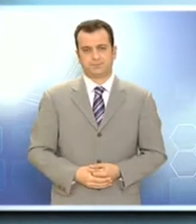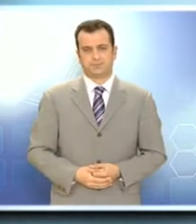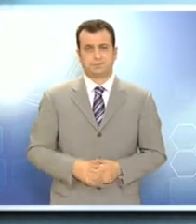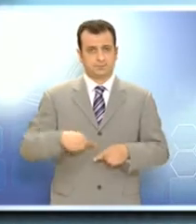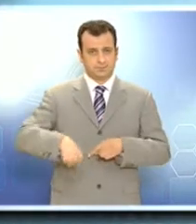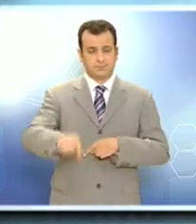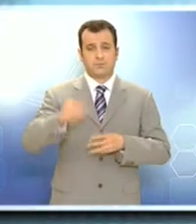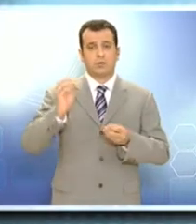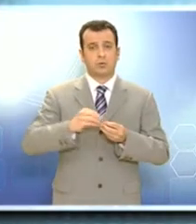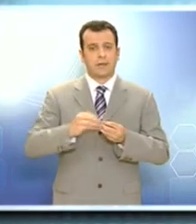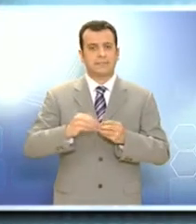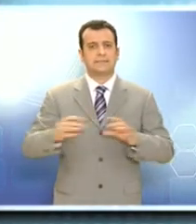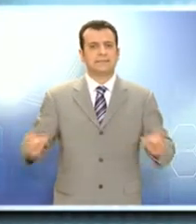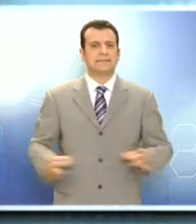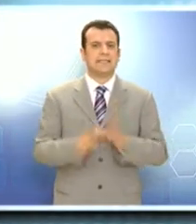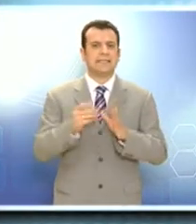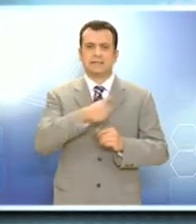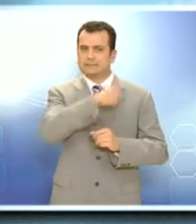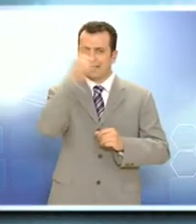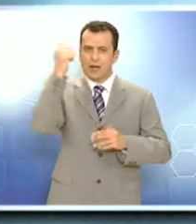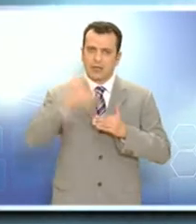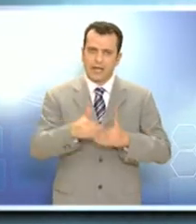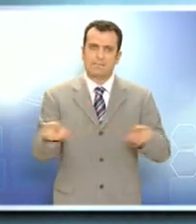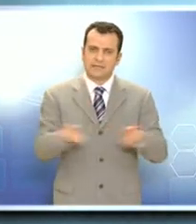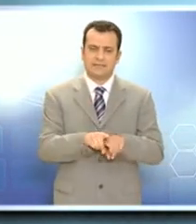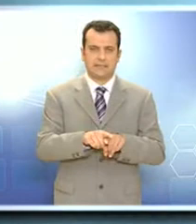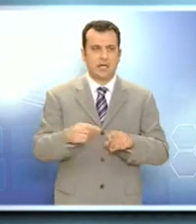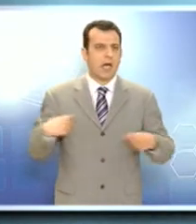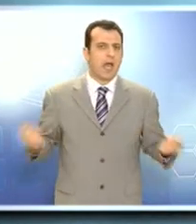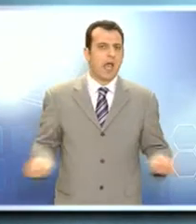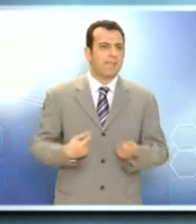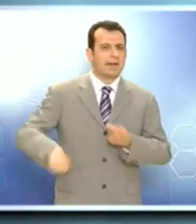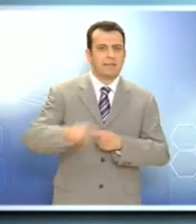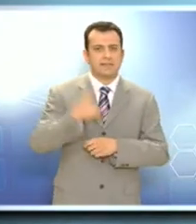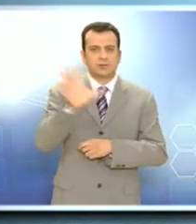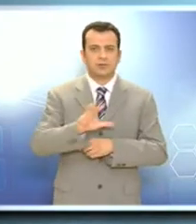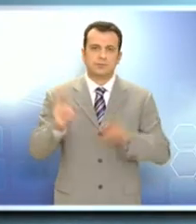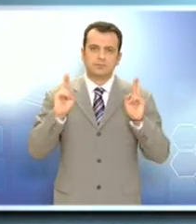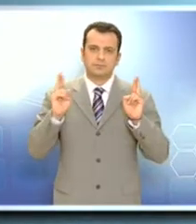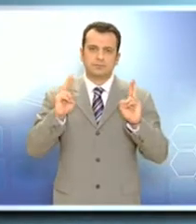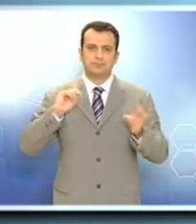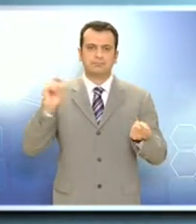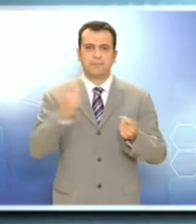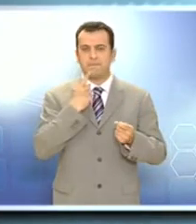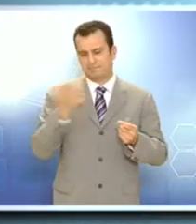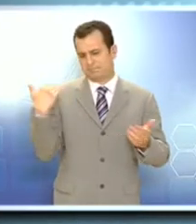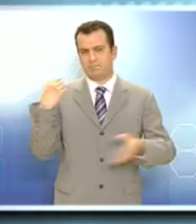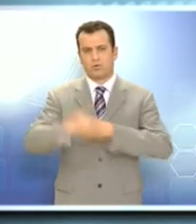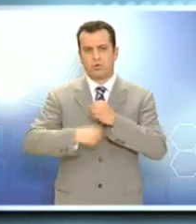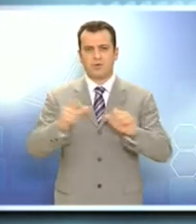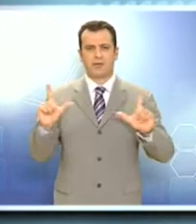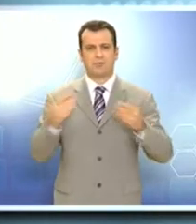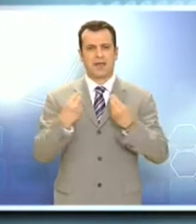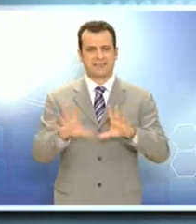Φέτος το Πάσχα συμπίπτει και με την έναρξη της καλοκαιρινής τουριστικής περίοδου και οι επαγγελματίες στον τουρισμό ευελπίστην να ανατραπεί η εικόνα που επικρατούσαν τα τελευταία χρόνια